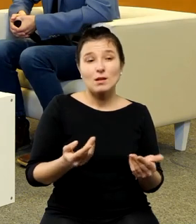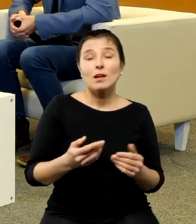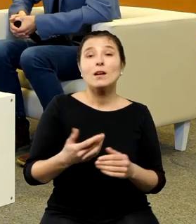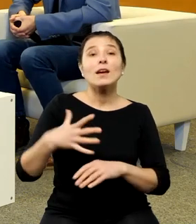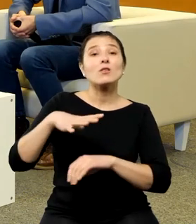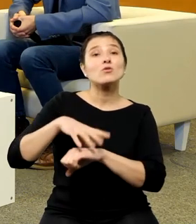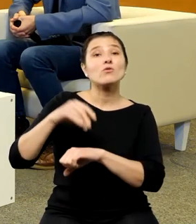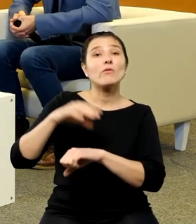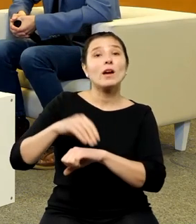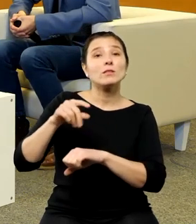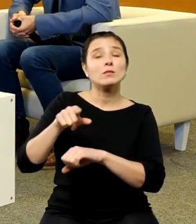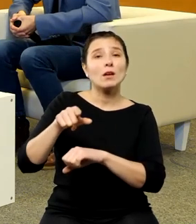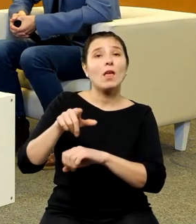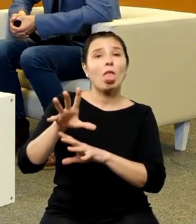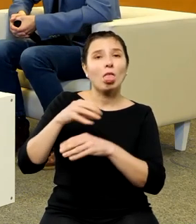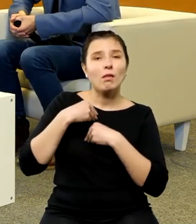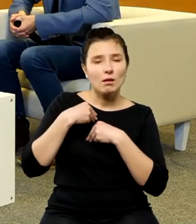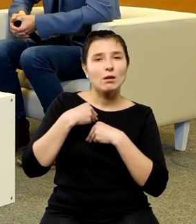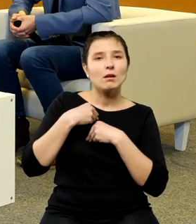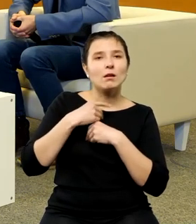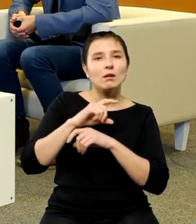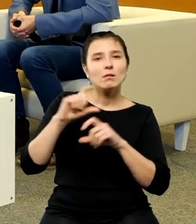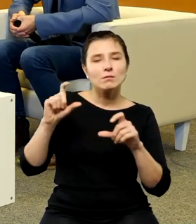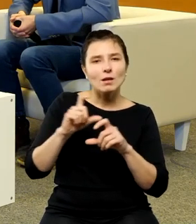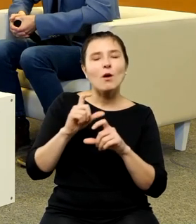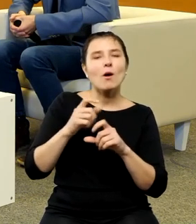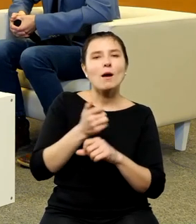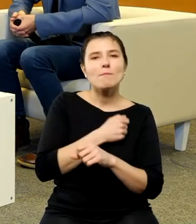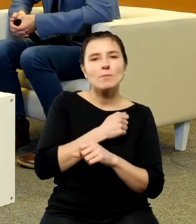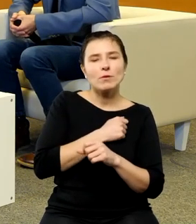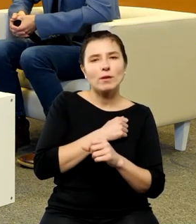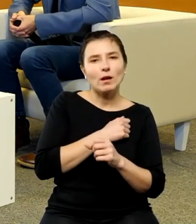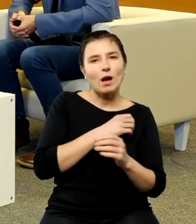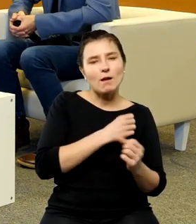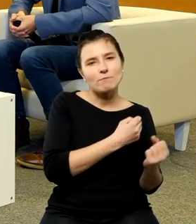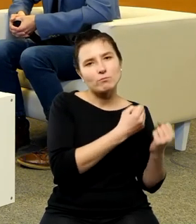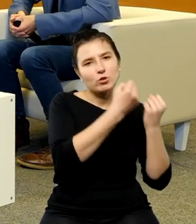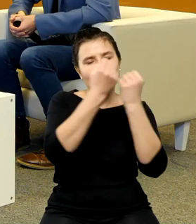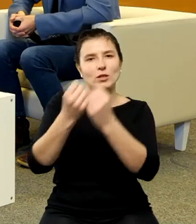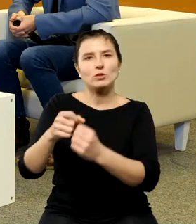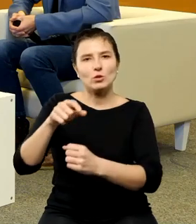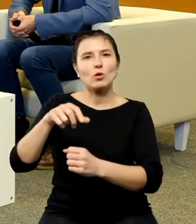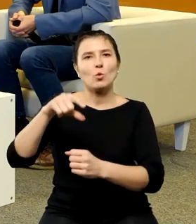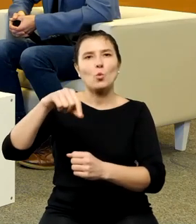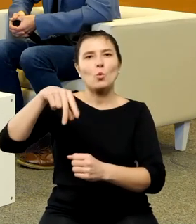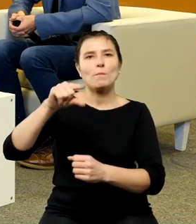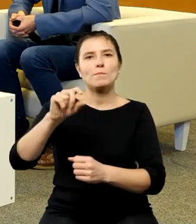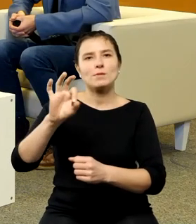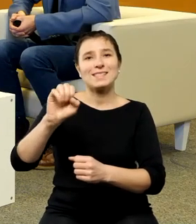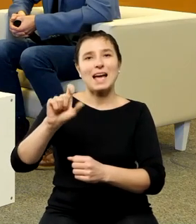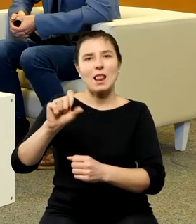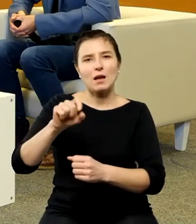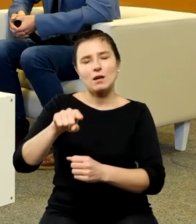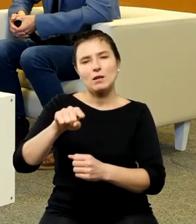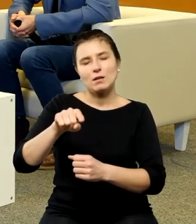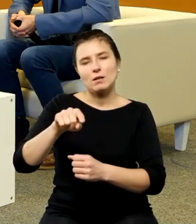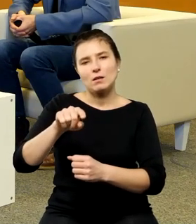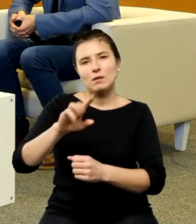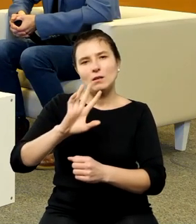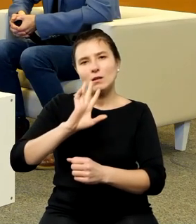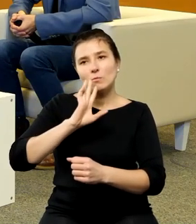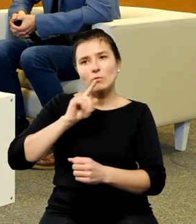wzięli całą bibliotekę wywieźli do Uppsali to tam znaleziono pięć włosów prawdopodobnie